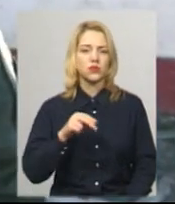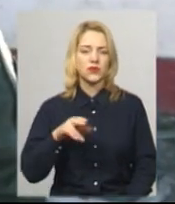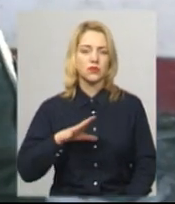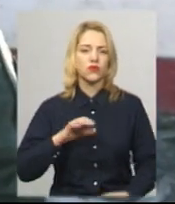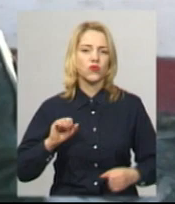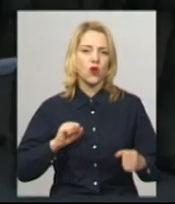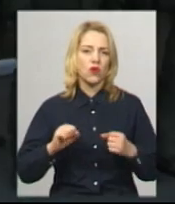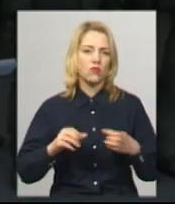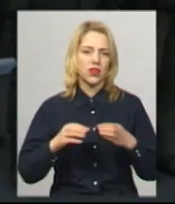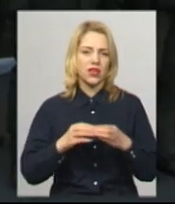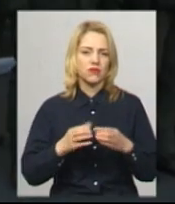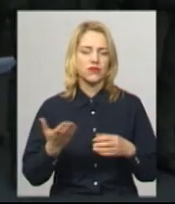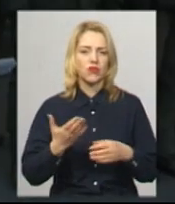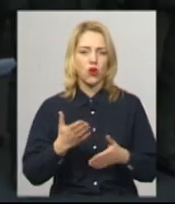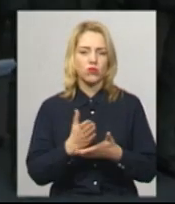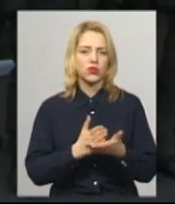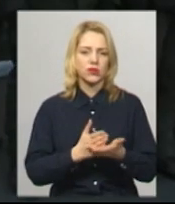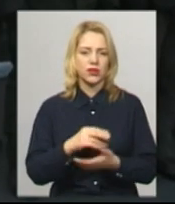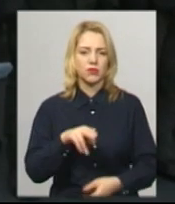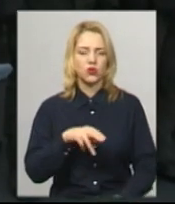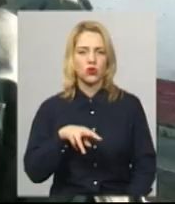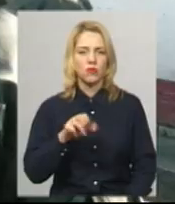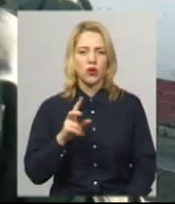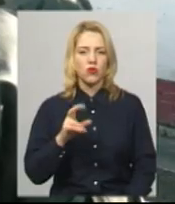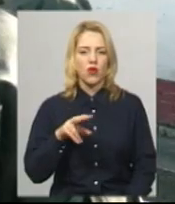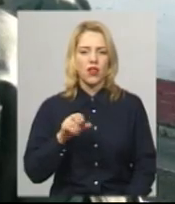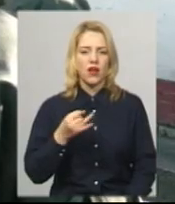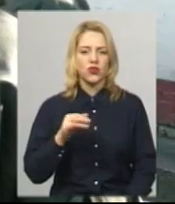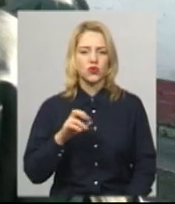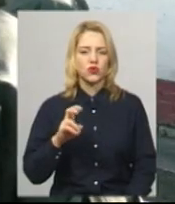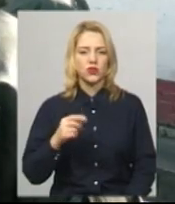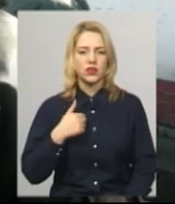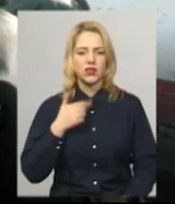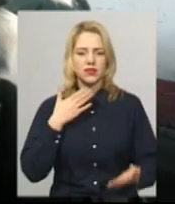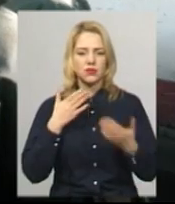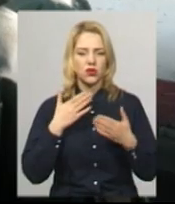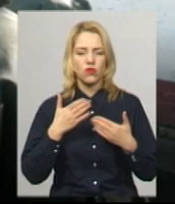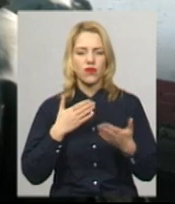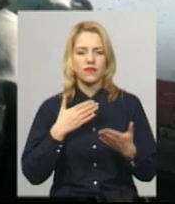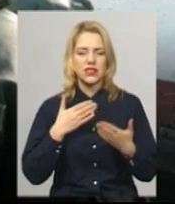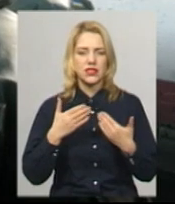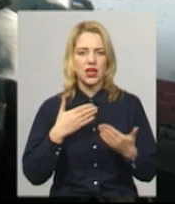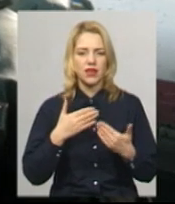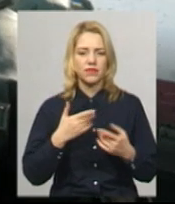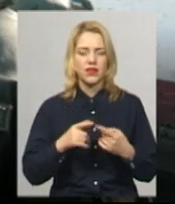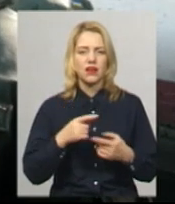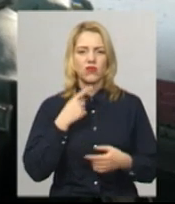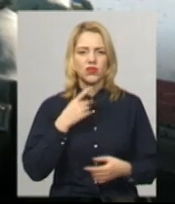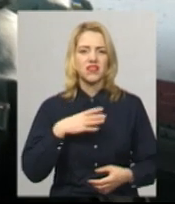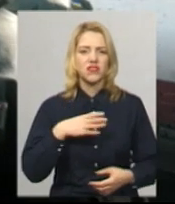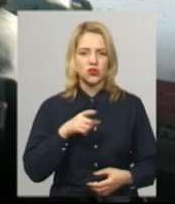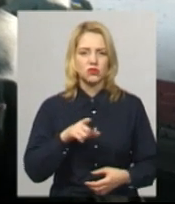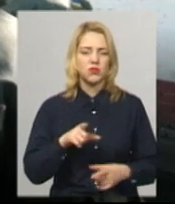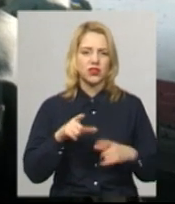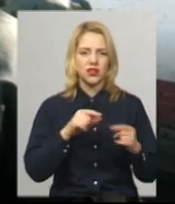командиром зводу, в якому служив Дмитро Миколайчук. Я спілкувався з ним, говорю, Дмитро, навіщо тобі